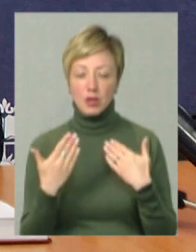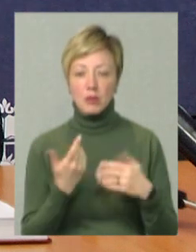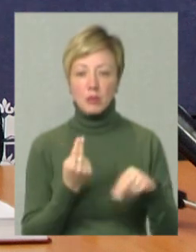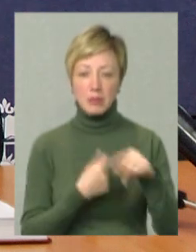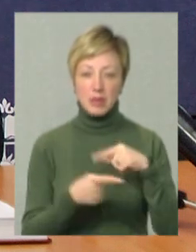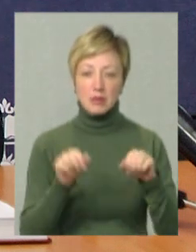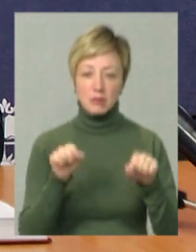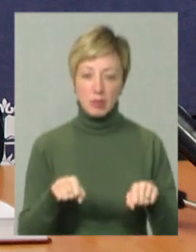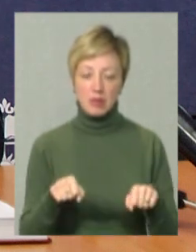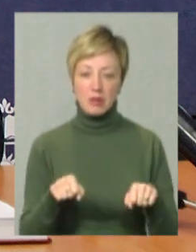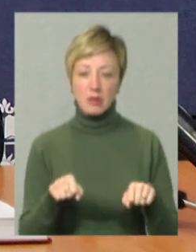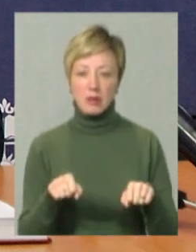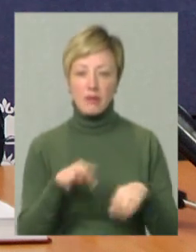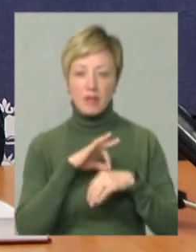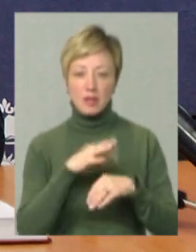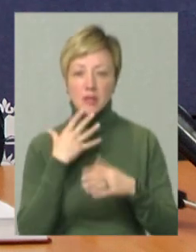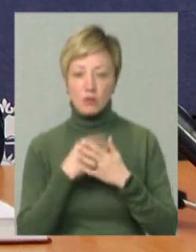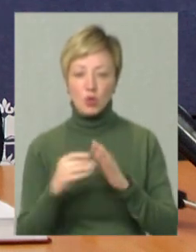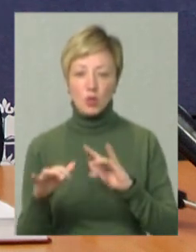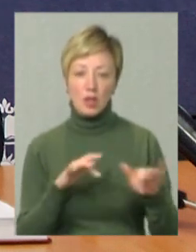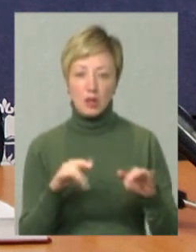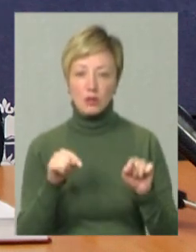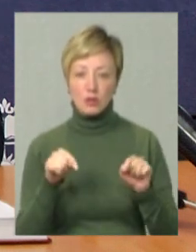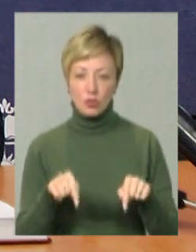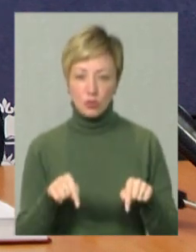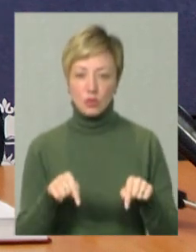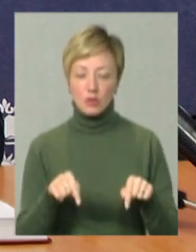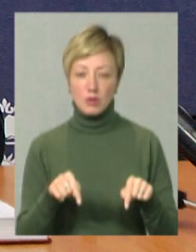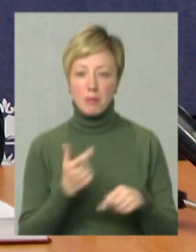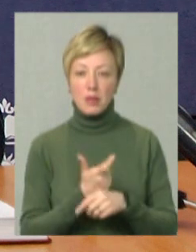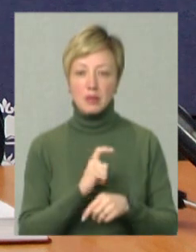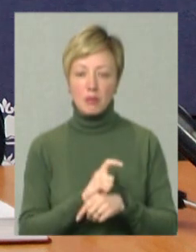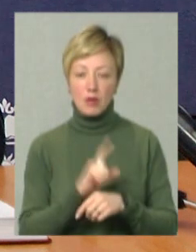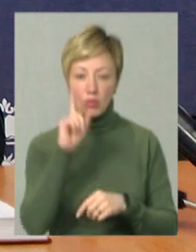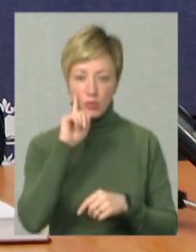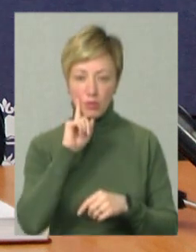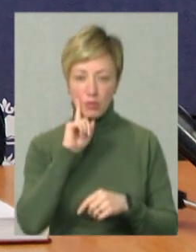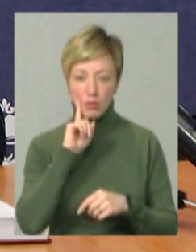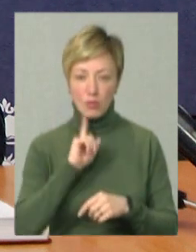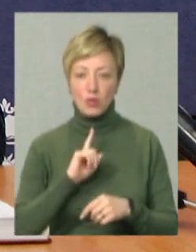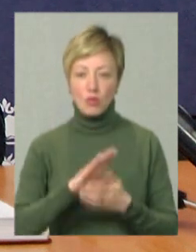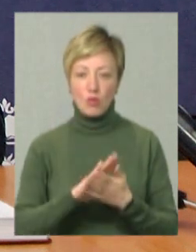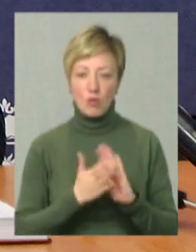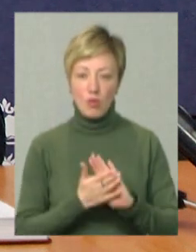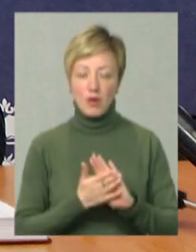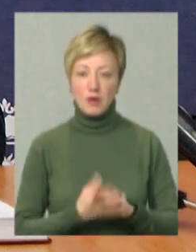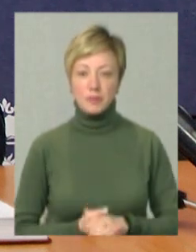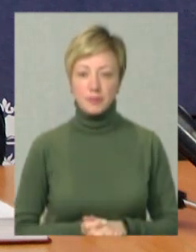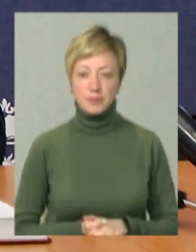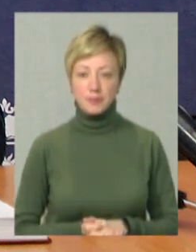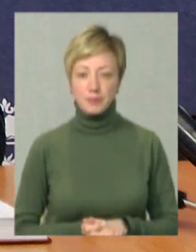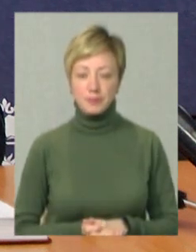щоб бізнес міг вести свою діяльність тут максимально в комфортних